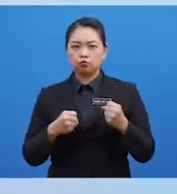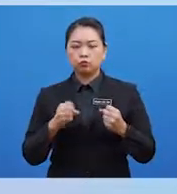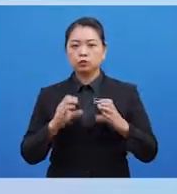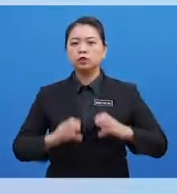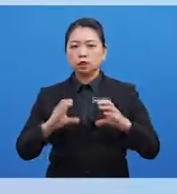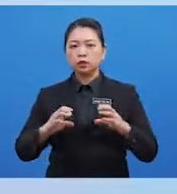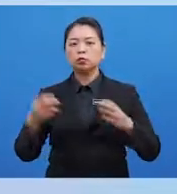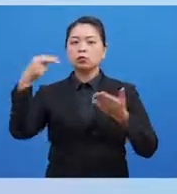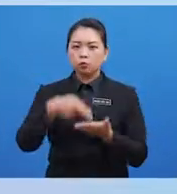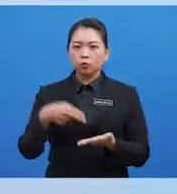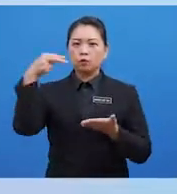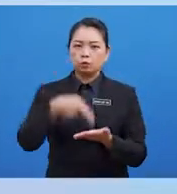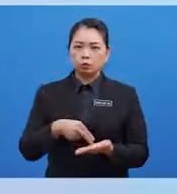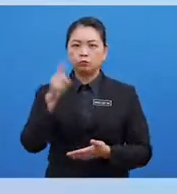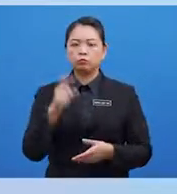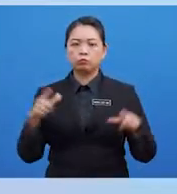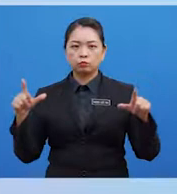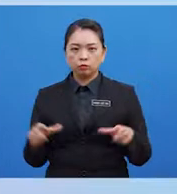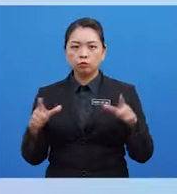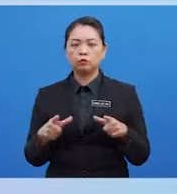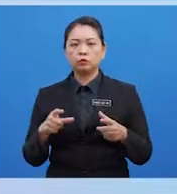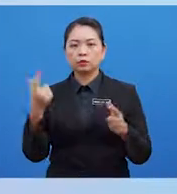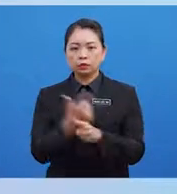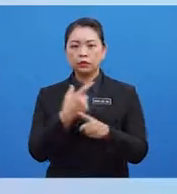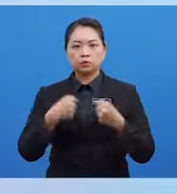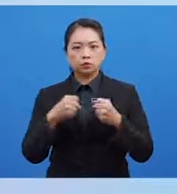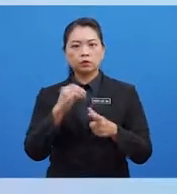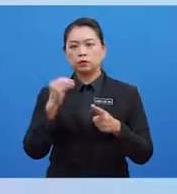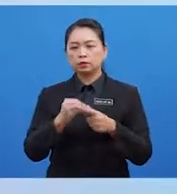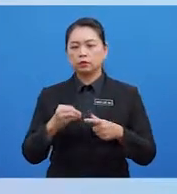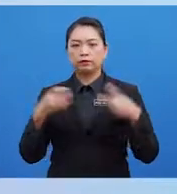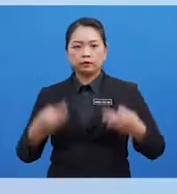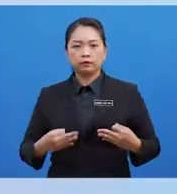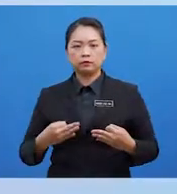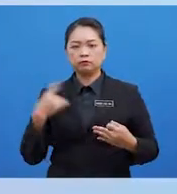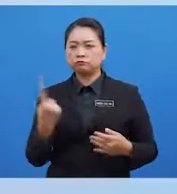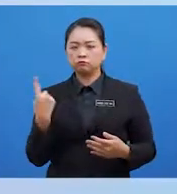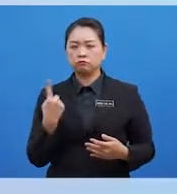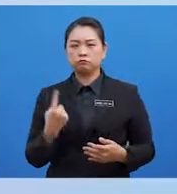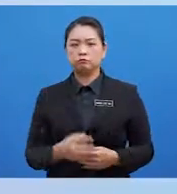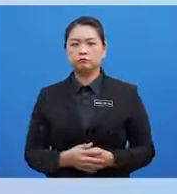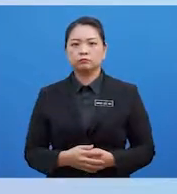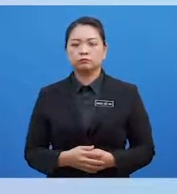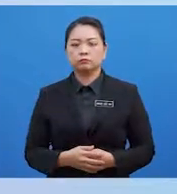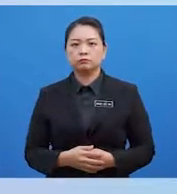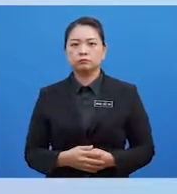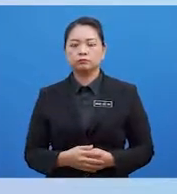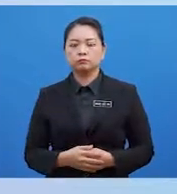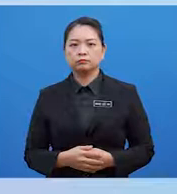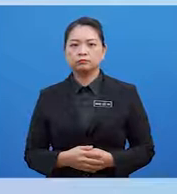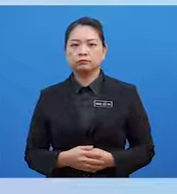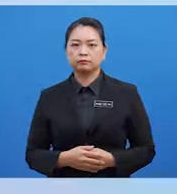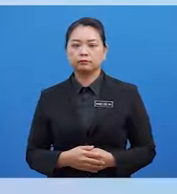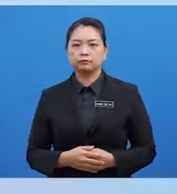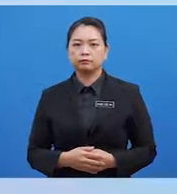-ulang Iaitu perlu melakukan latihan sukan atau fizikal secara kerap Pada peringkat kedua iaitu peringkat